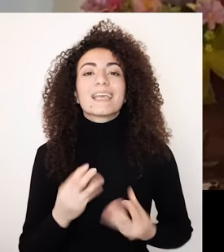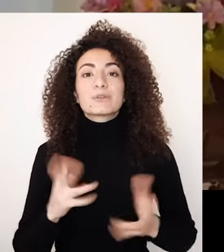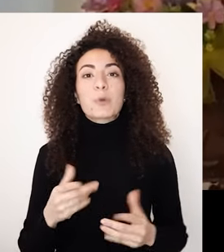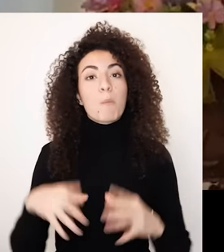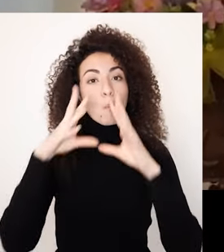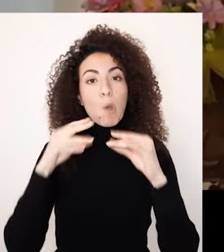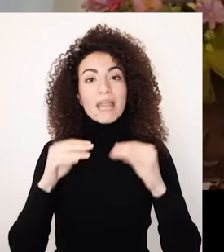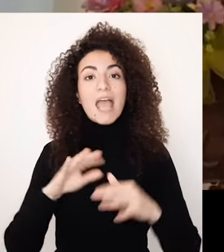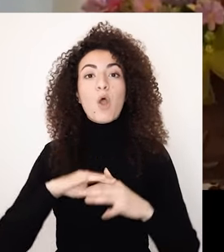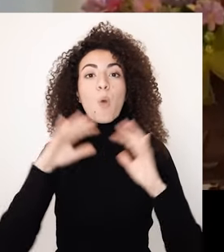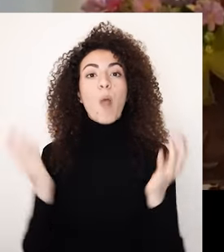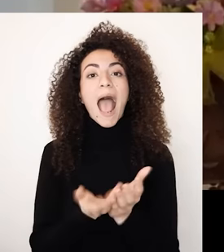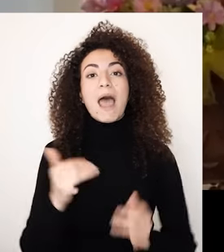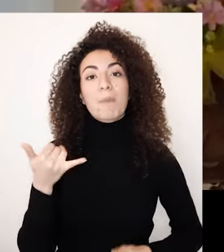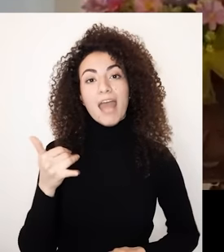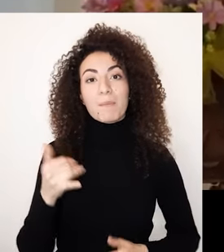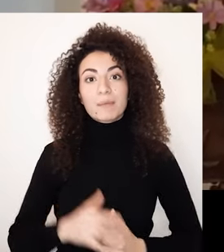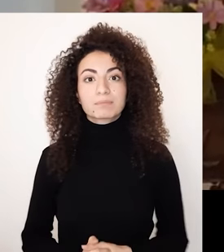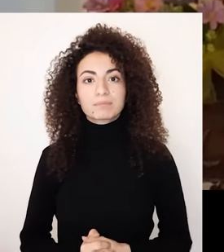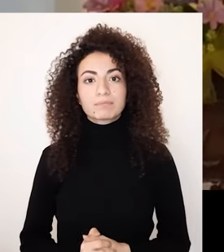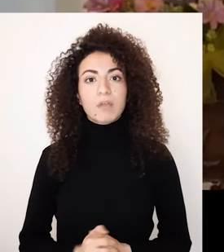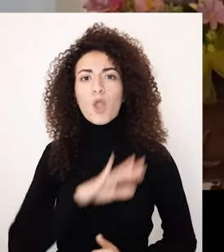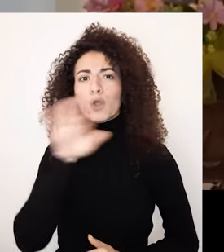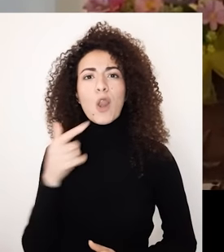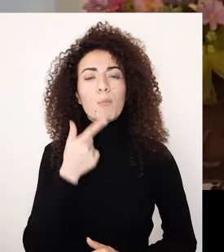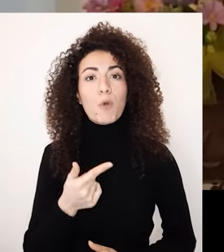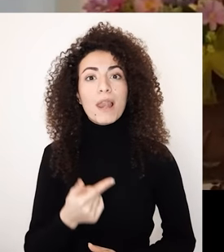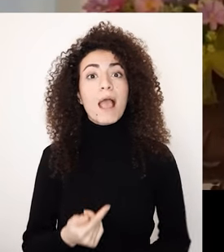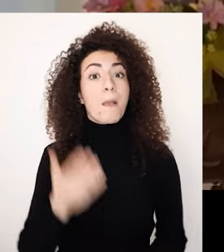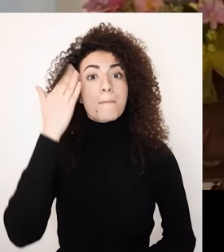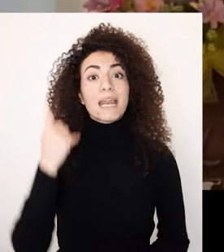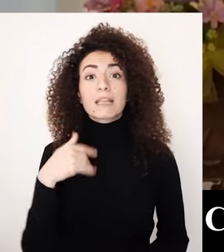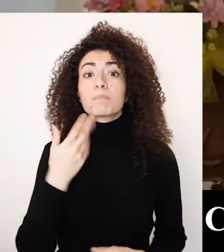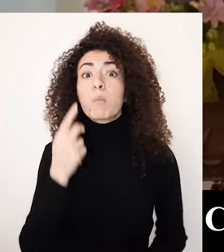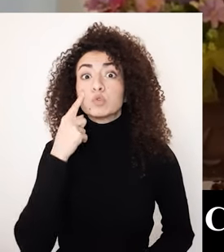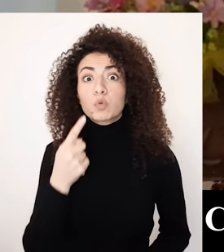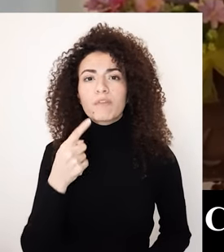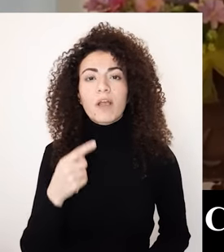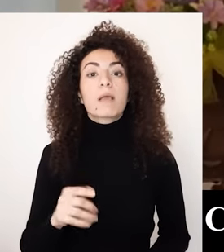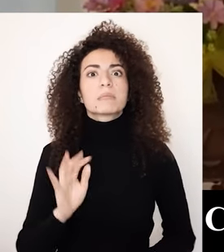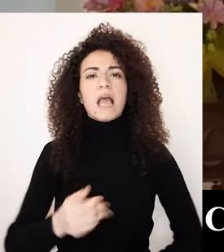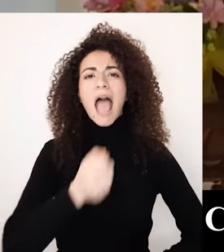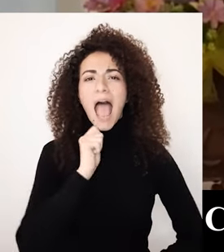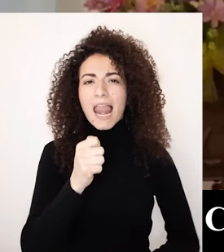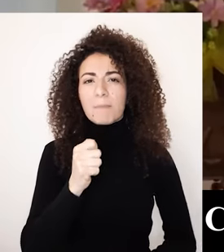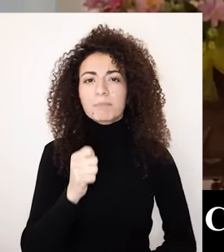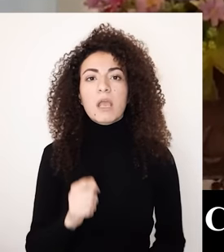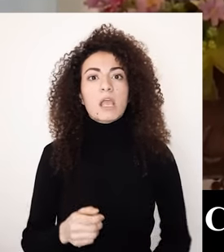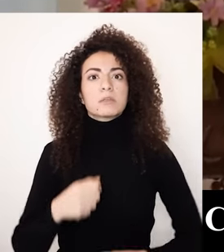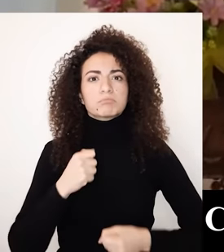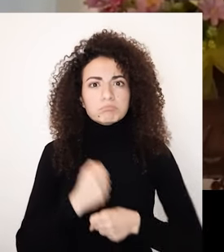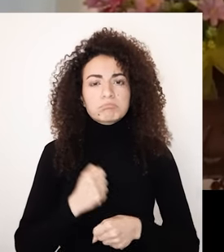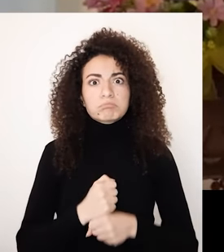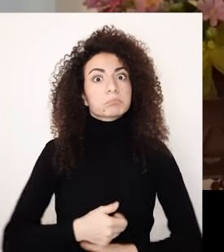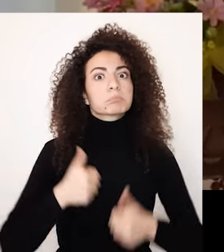وضوه عليه ليقولوا قدرت لو صبية ما بتشوف بعيونها قدرت تهوت الأعلام اللي منعرف قدرت